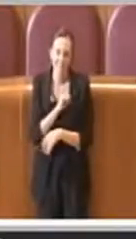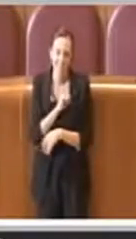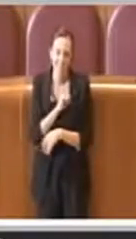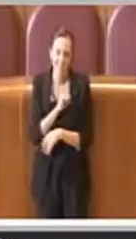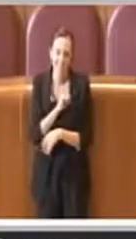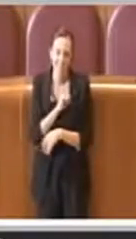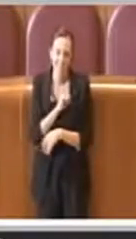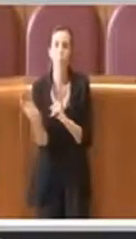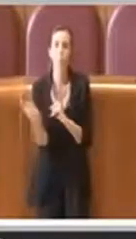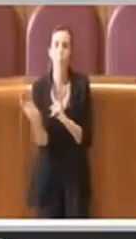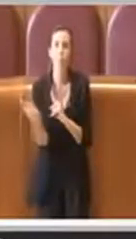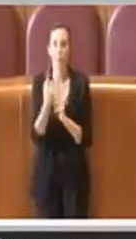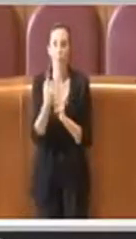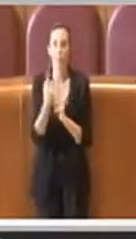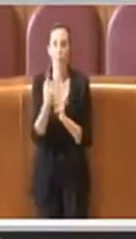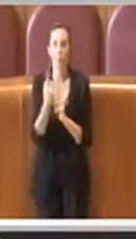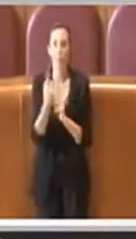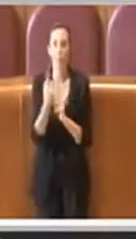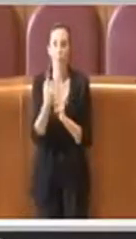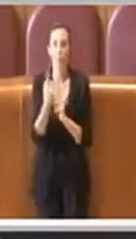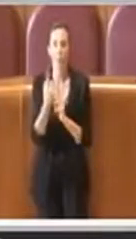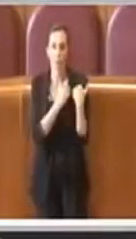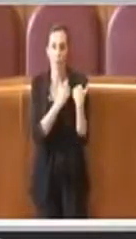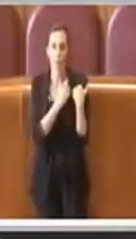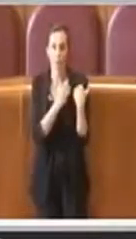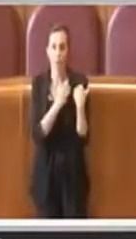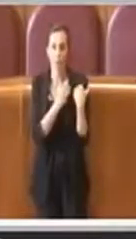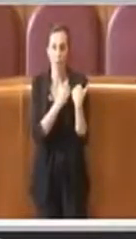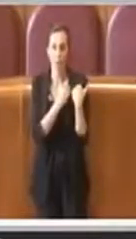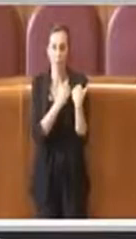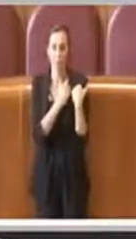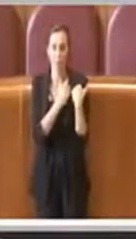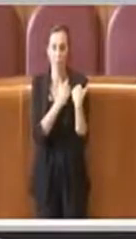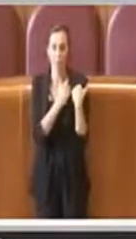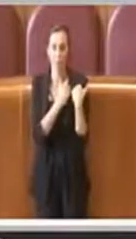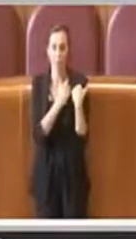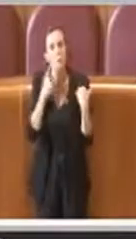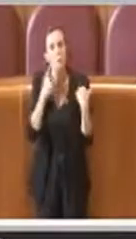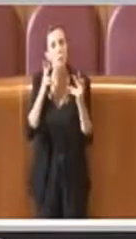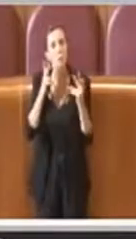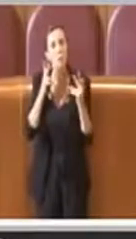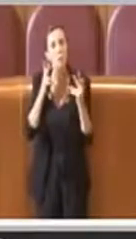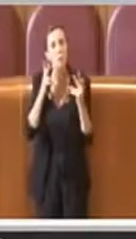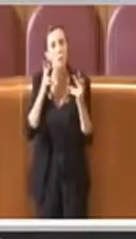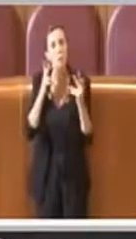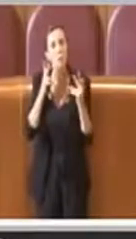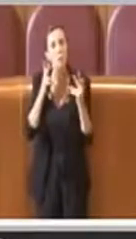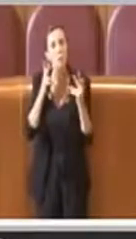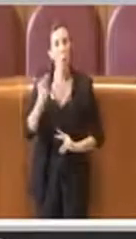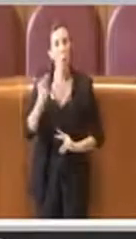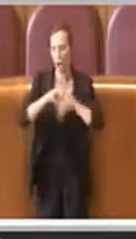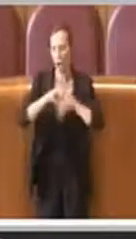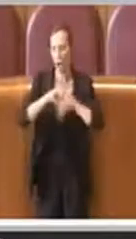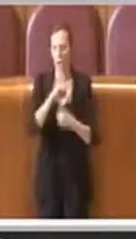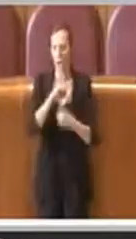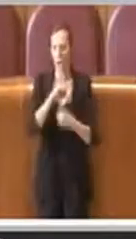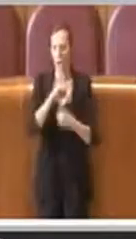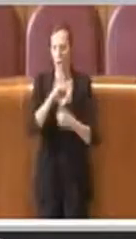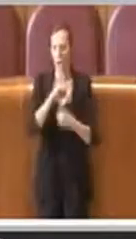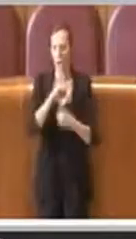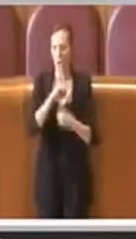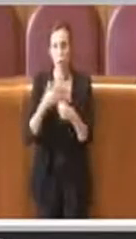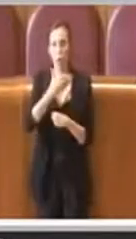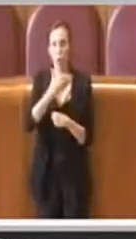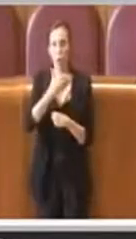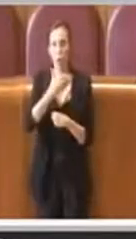un momento di responsabilità. Io mi sento tranquilla perché sono tranquilla delle mie azioni, non posso parlare per quelle